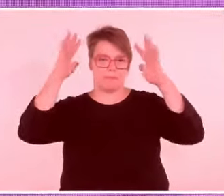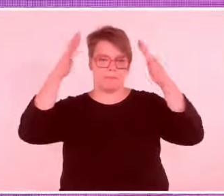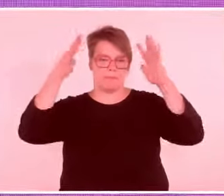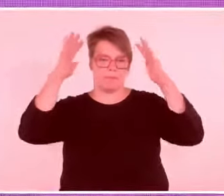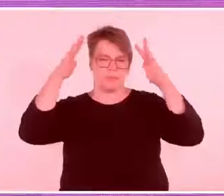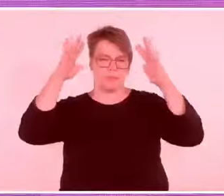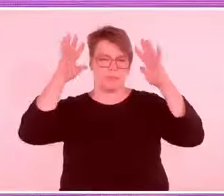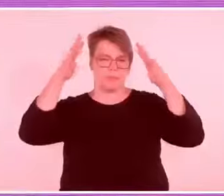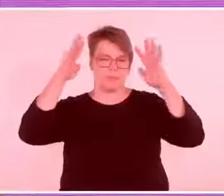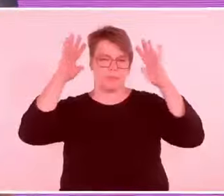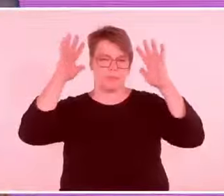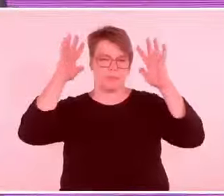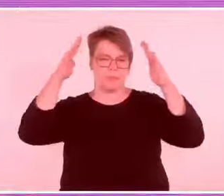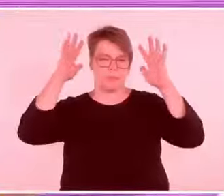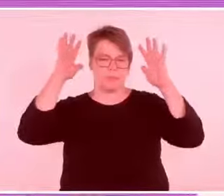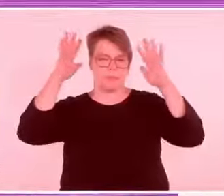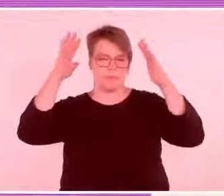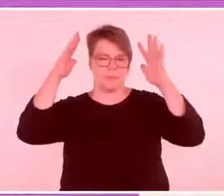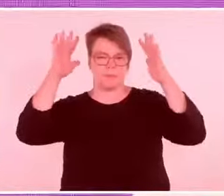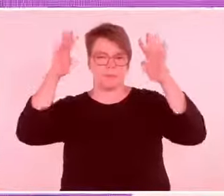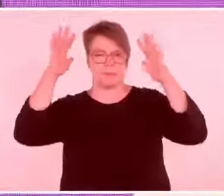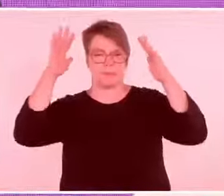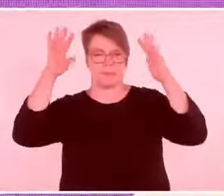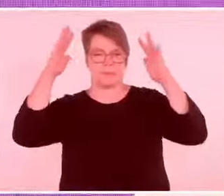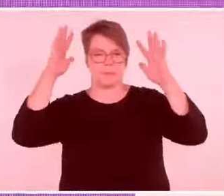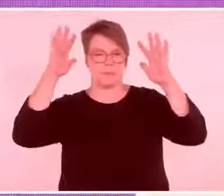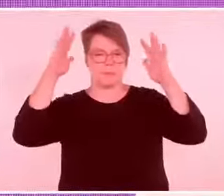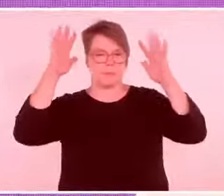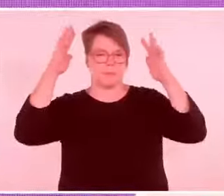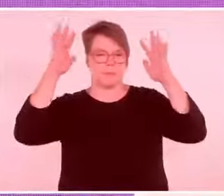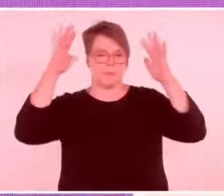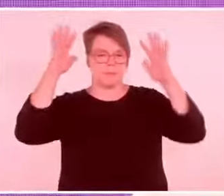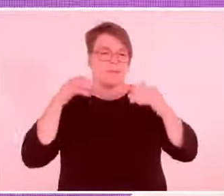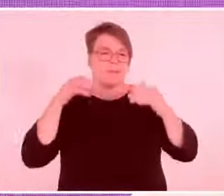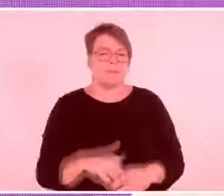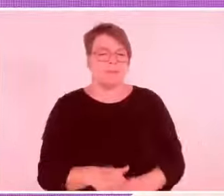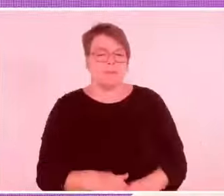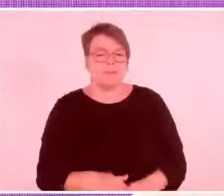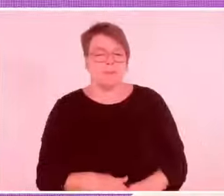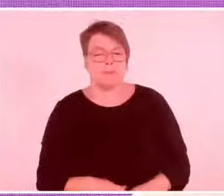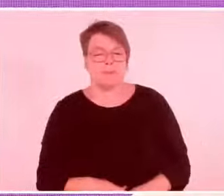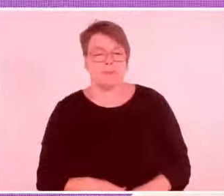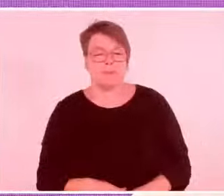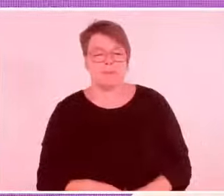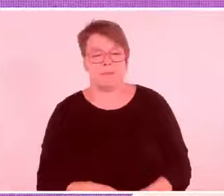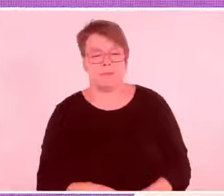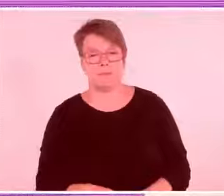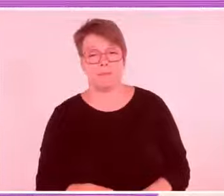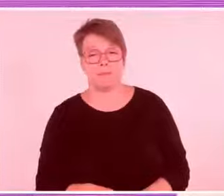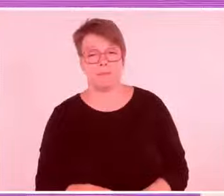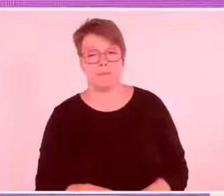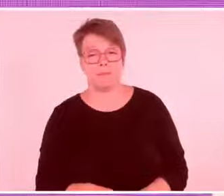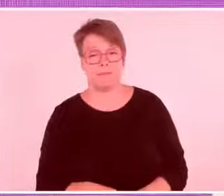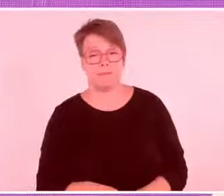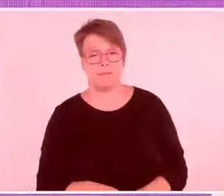Ich bin ganz ehrlich, es ist nicht der entspannteste Moment, um als Moderatorin eine Bühne zu betreten.